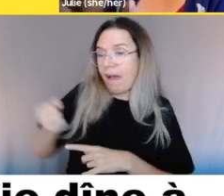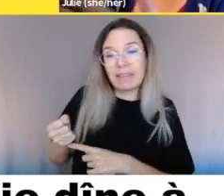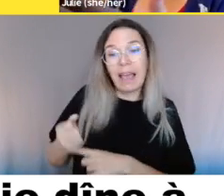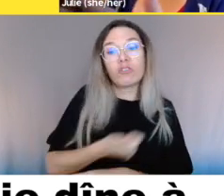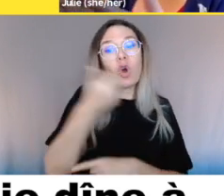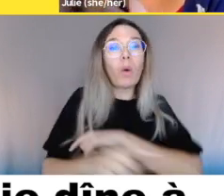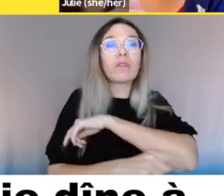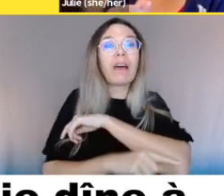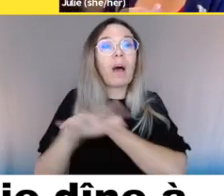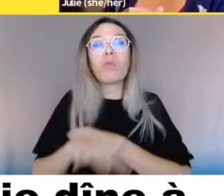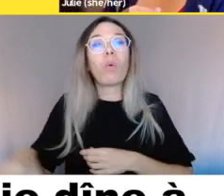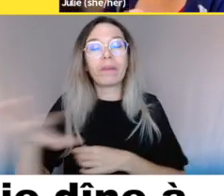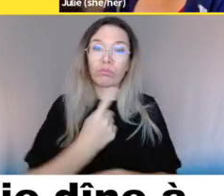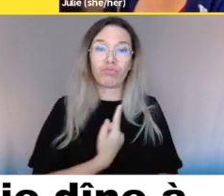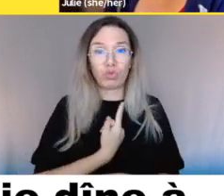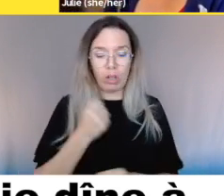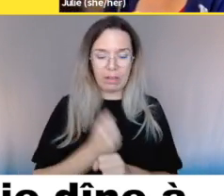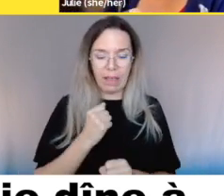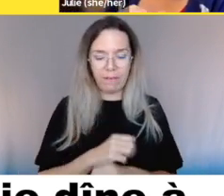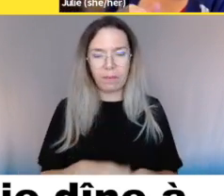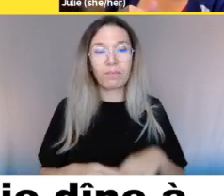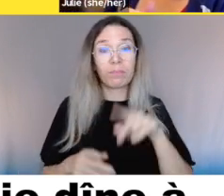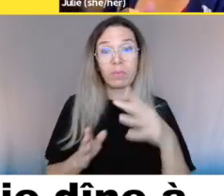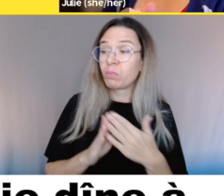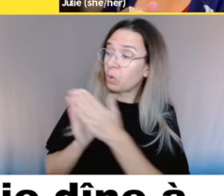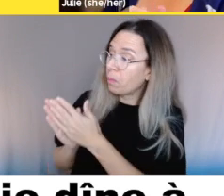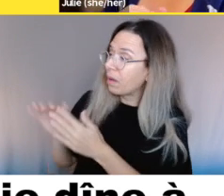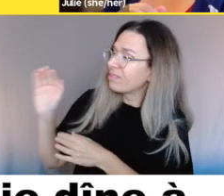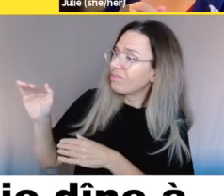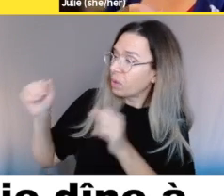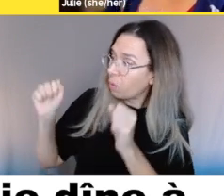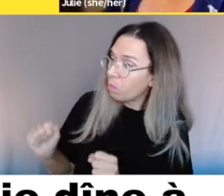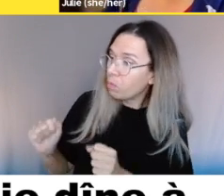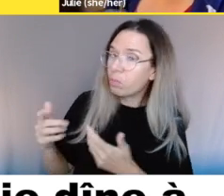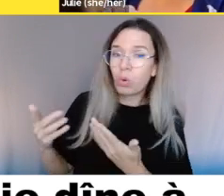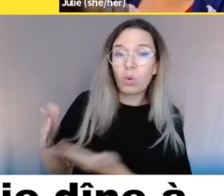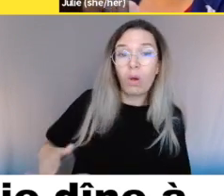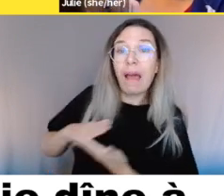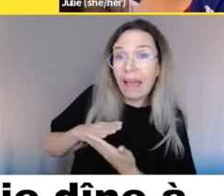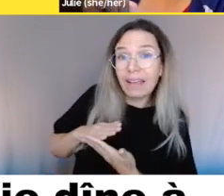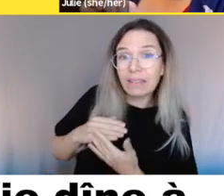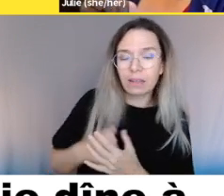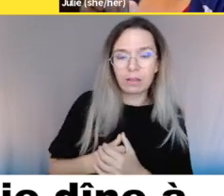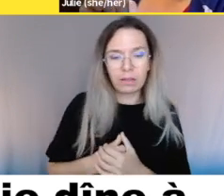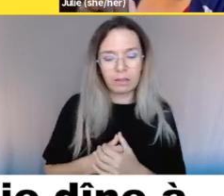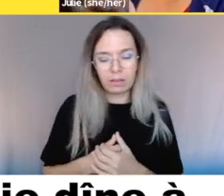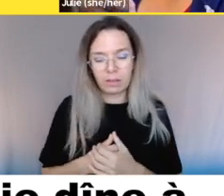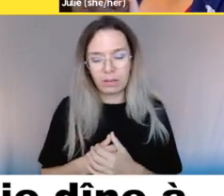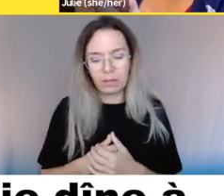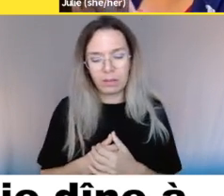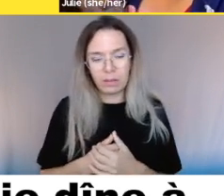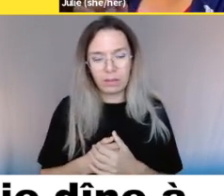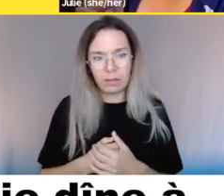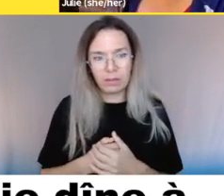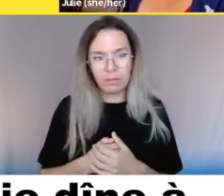excessive quant au respect des droits. Et trois, le bon fonctionnement de l'entreprise ou